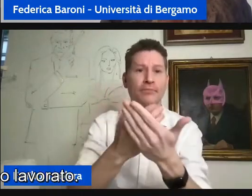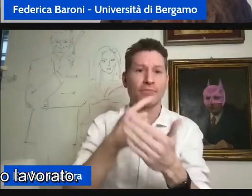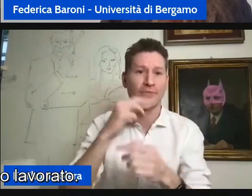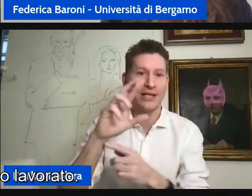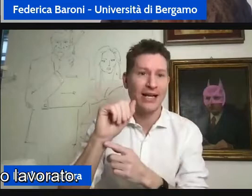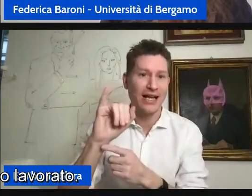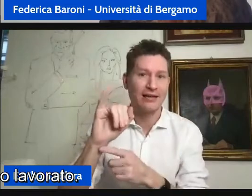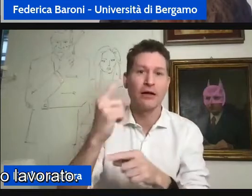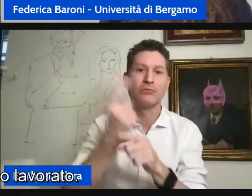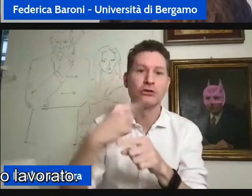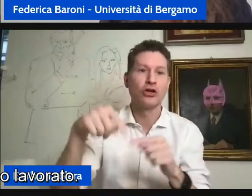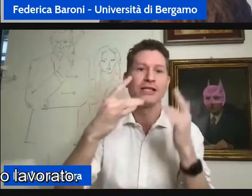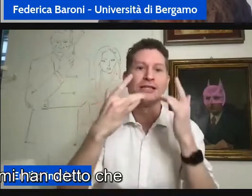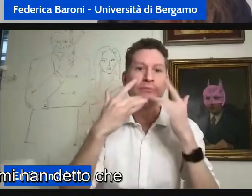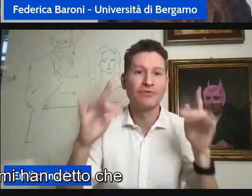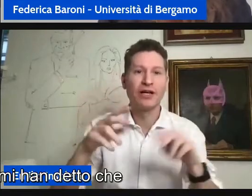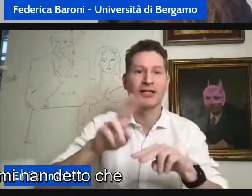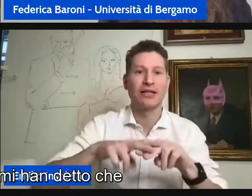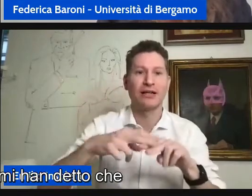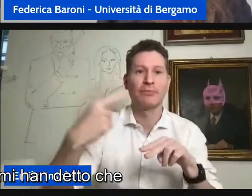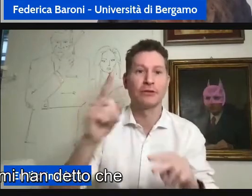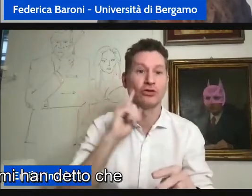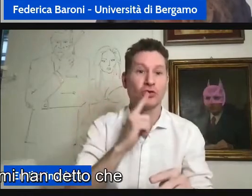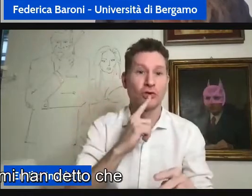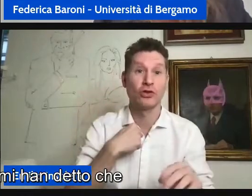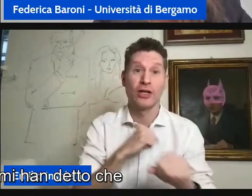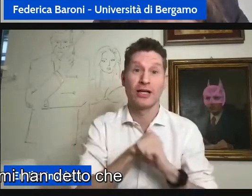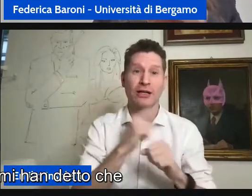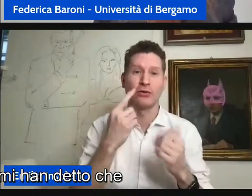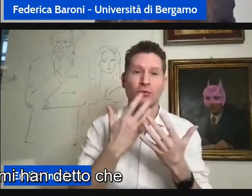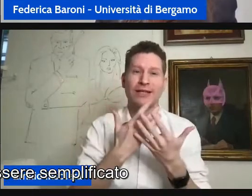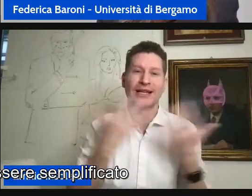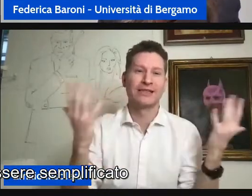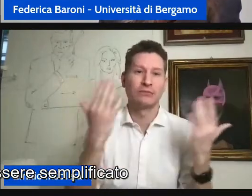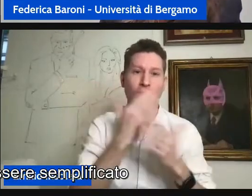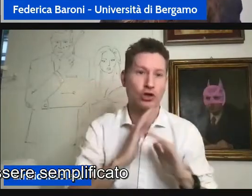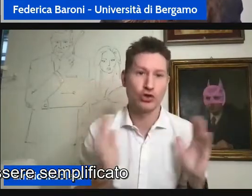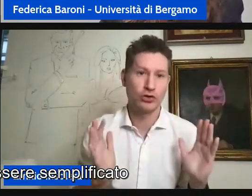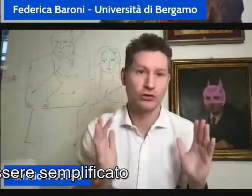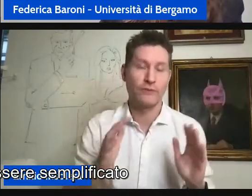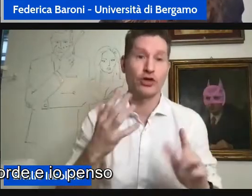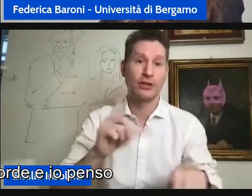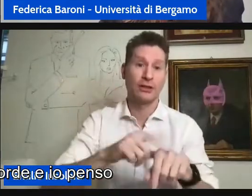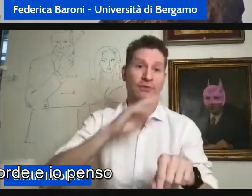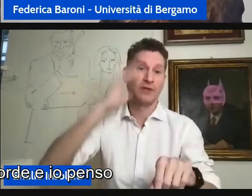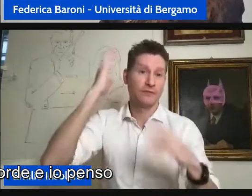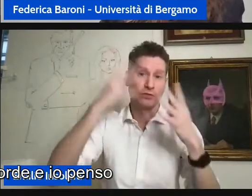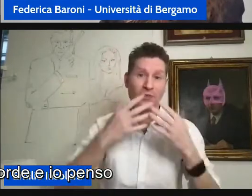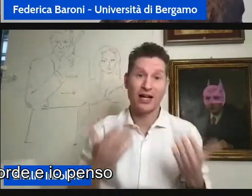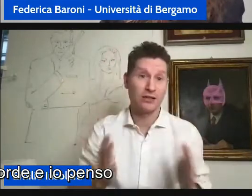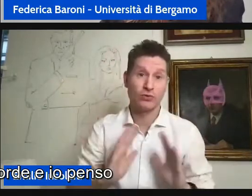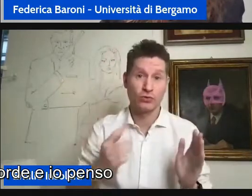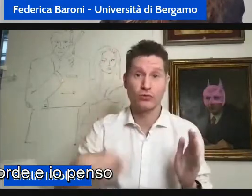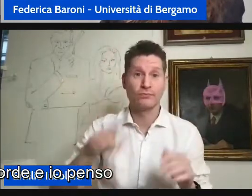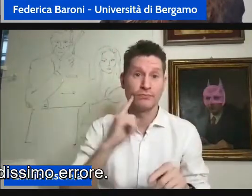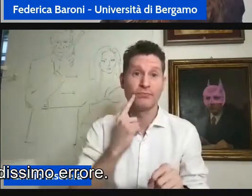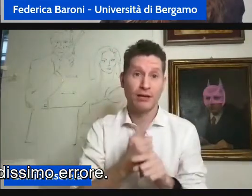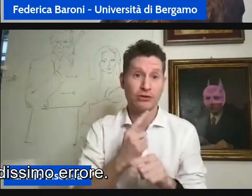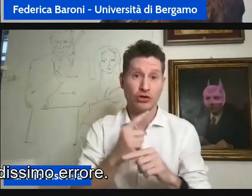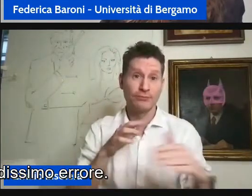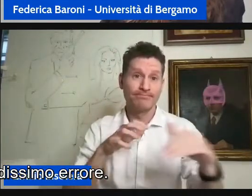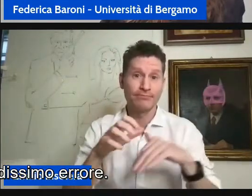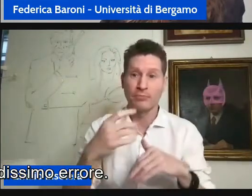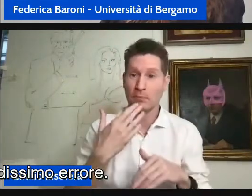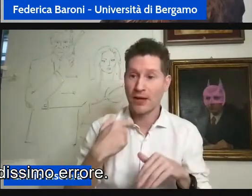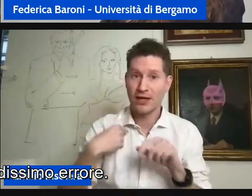anche al CNR hanno lavorato hanno fatto le ricerche ma hanno detto che l'italiano dovrebbe essere semplificato per le persone assurde e io penso che sia un